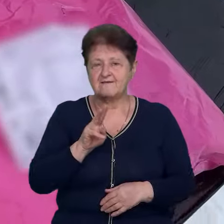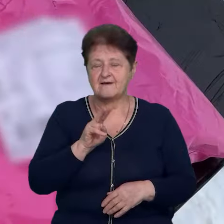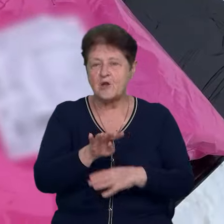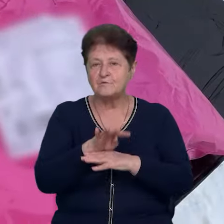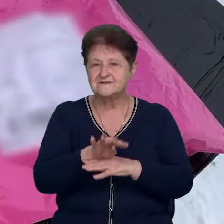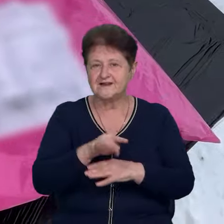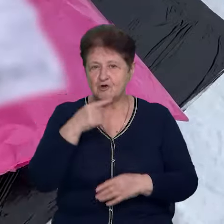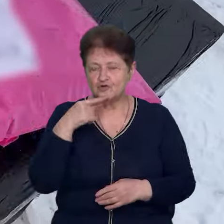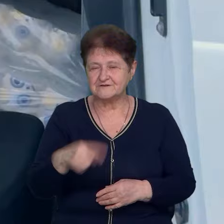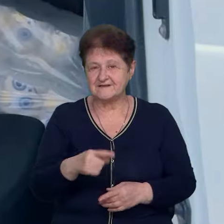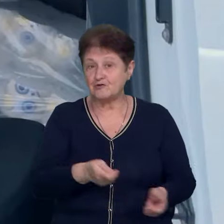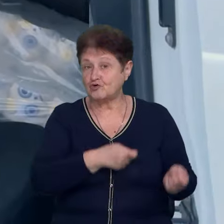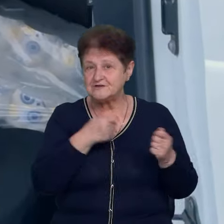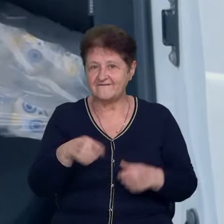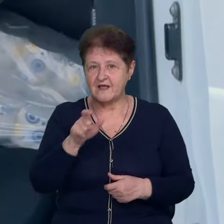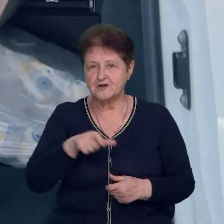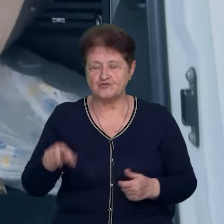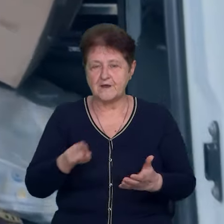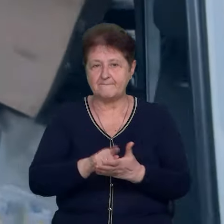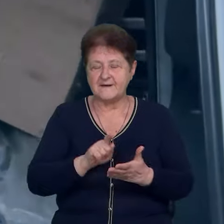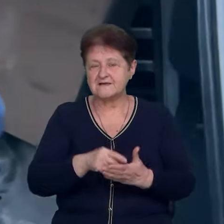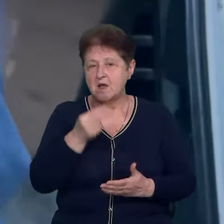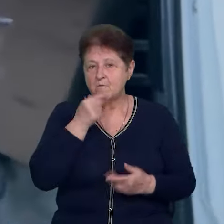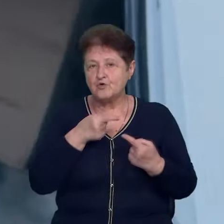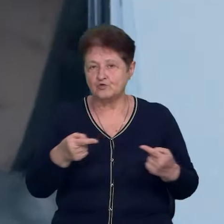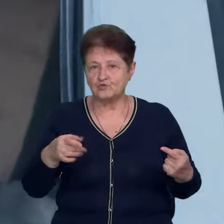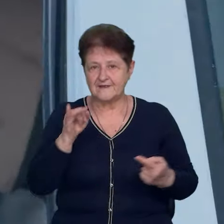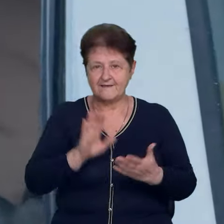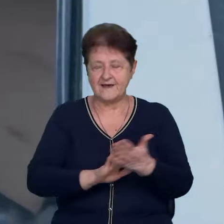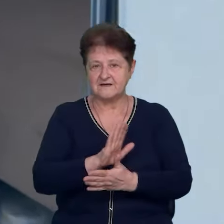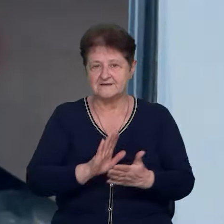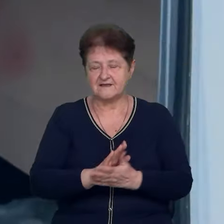обстрілює Росія. Доставляють людям пенсії, продукти та газети.